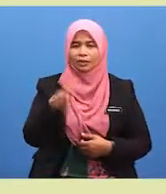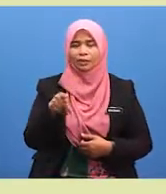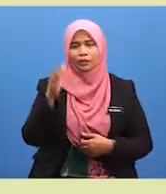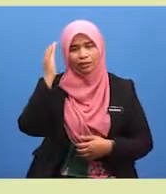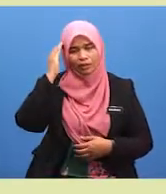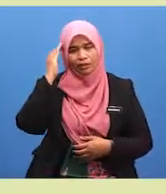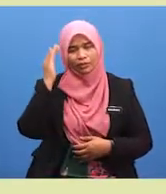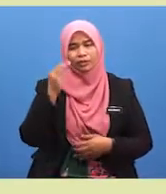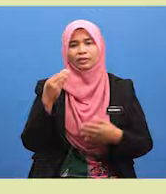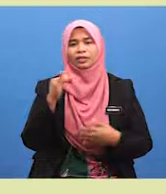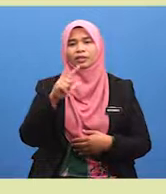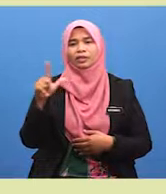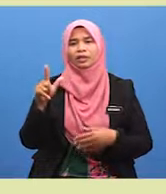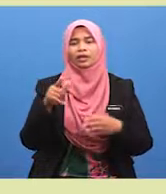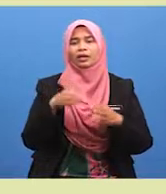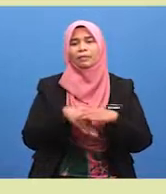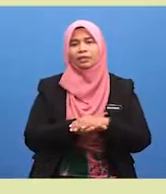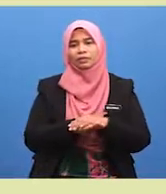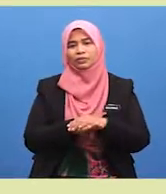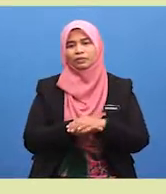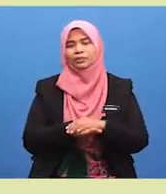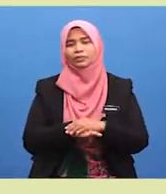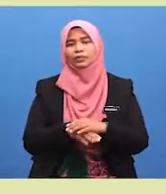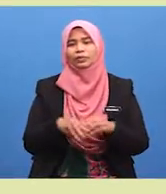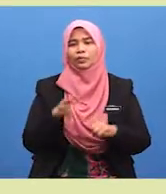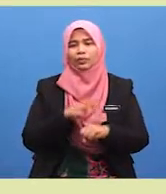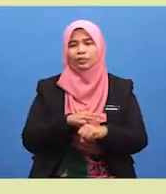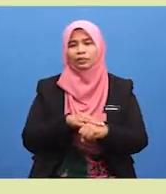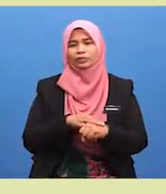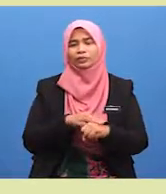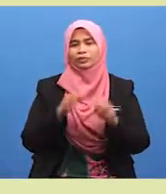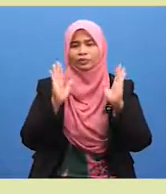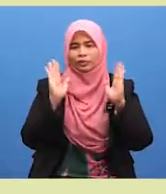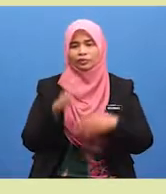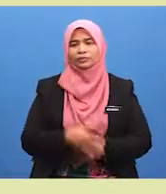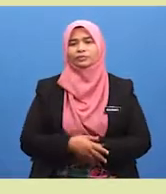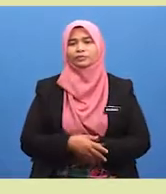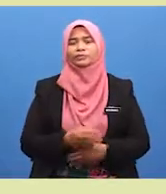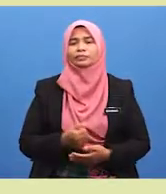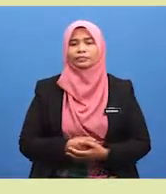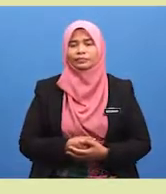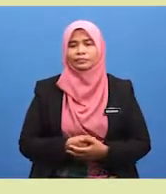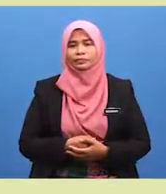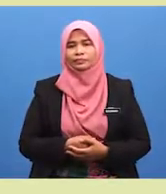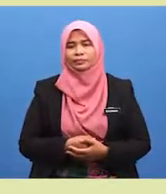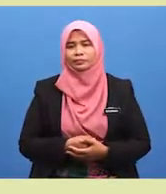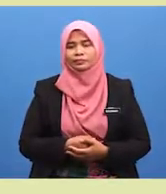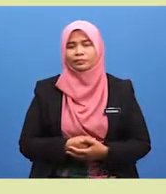perlu tahu adalah solat ketika masuknya waktu.